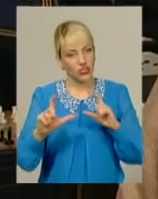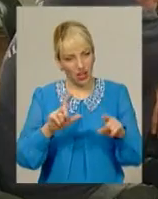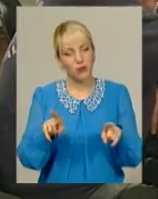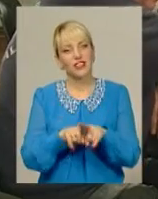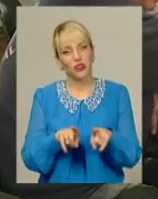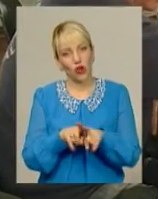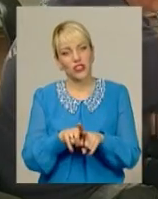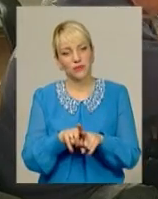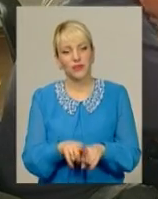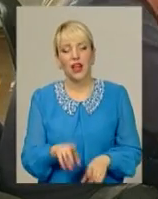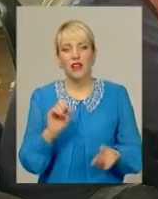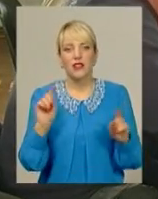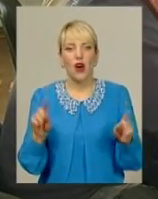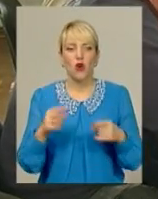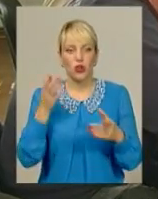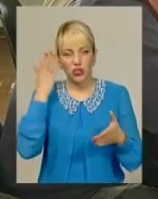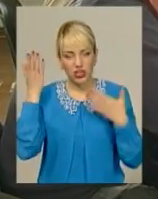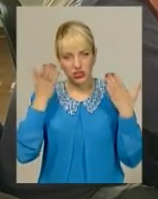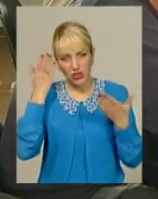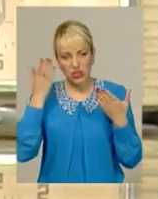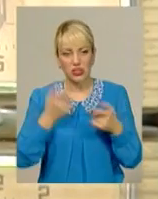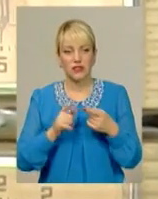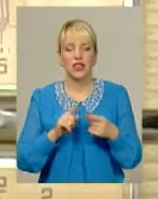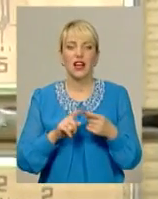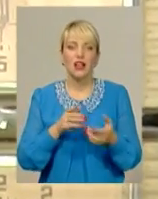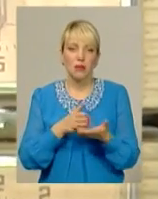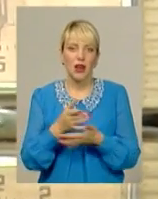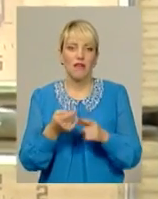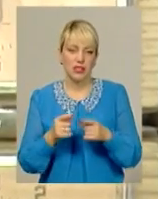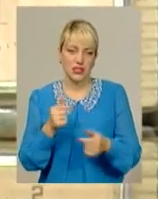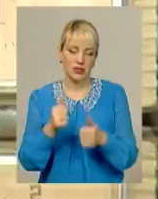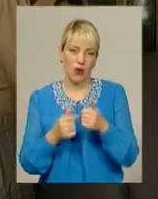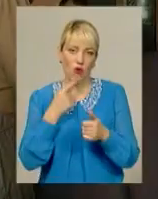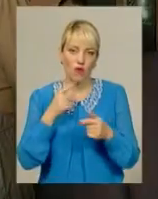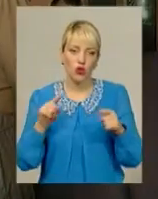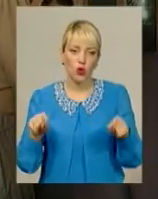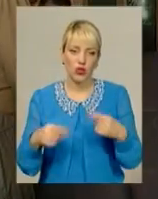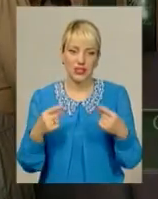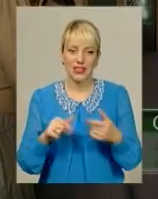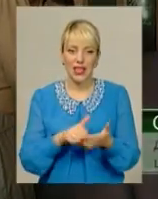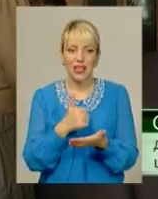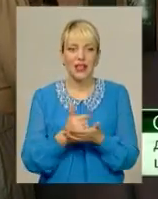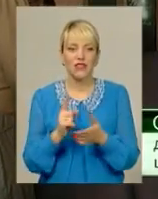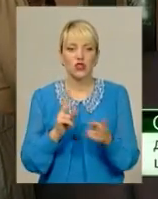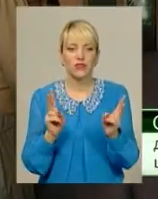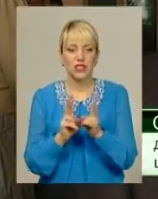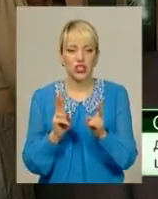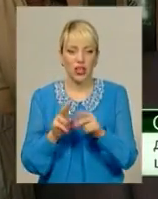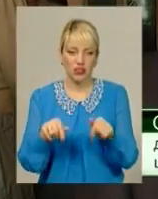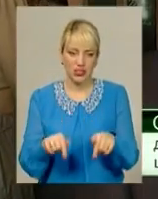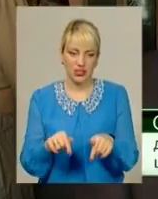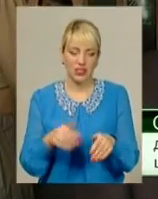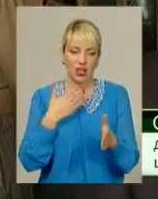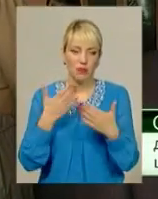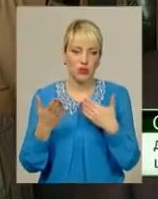На організацію дозвілля людей старшого віку і направлені ці змагання, кажуть організатори. І найголовніше, що вони зустрічаються тут, спілкуваються,